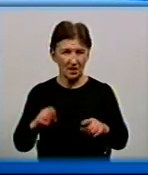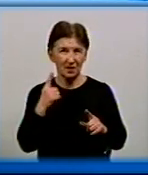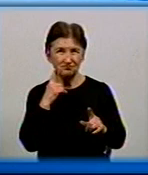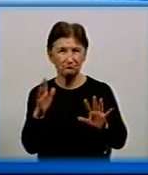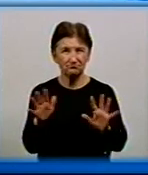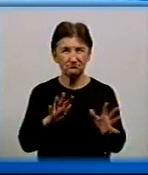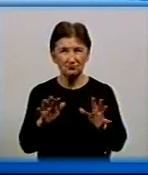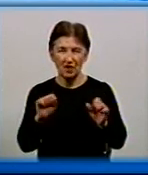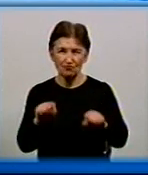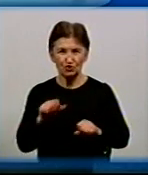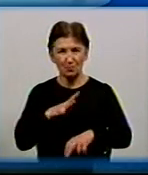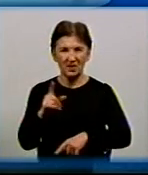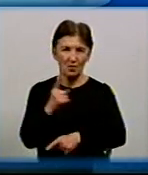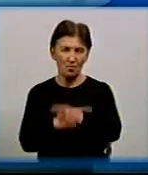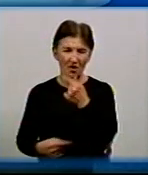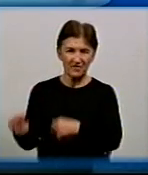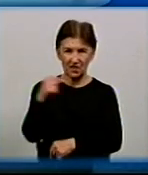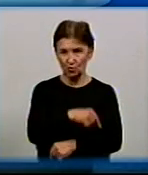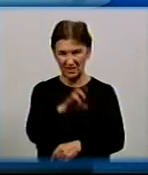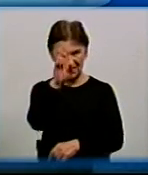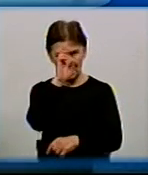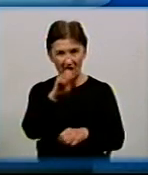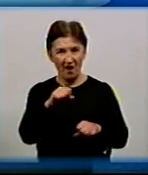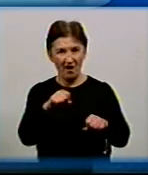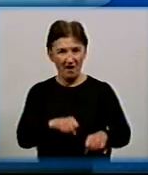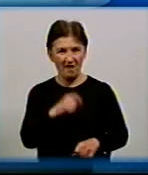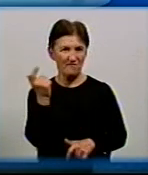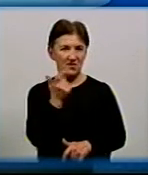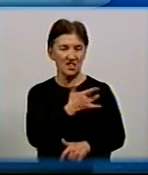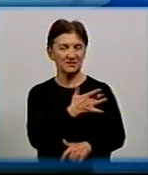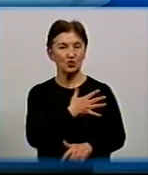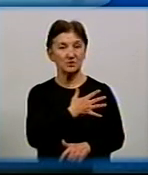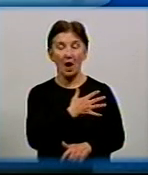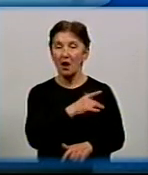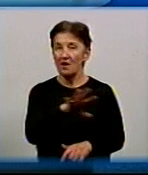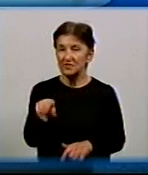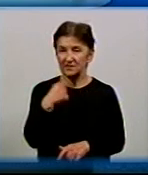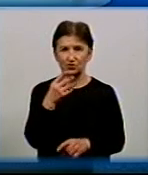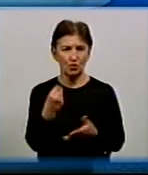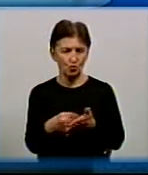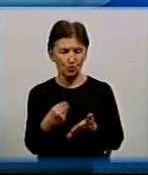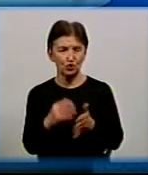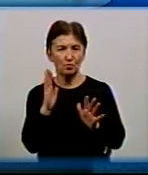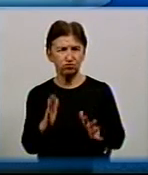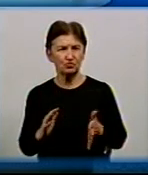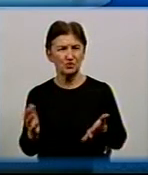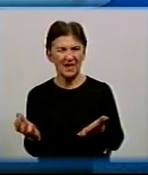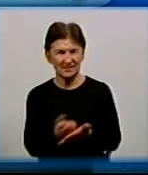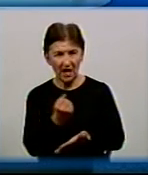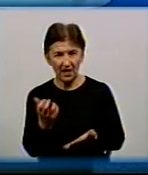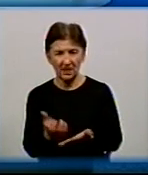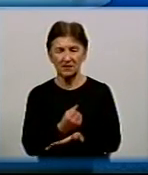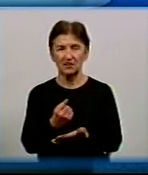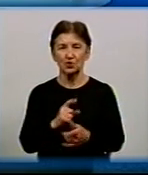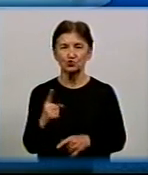«Кіровоградтепло» до комунальної власності. Всі заявляли про те, що гроші будуть знайдені для того, щоб отримати ліміти на